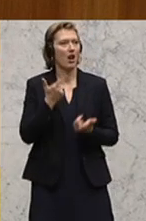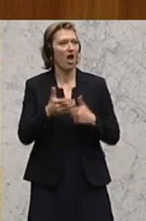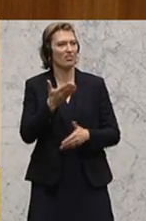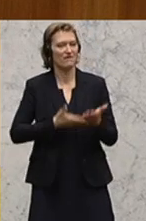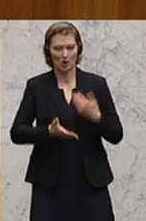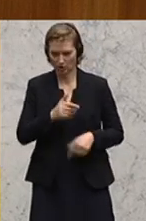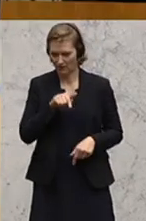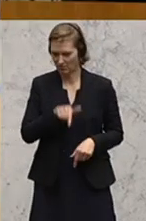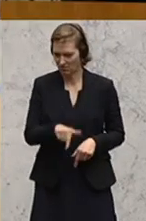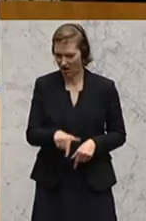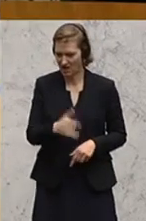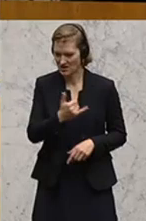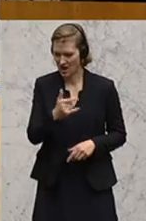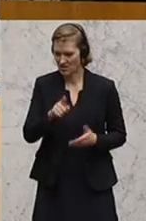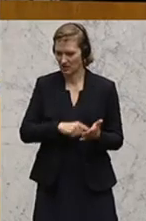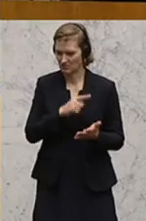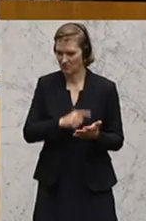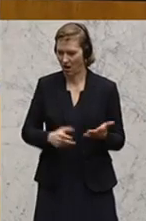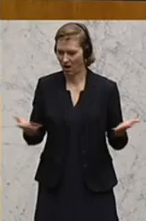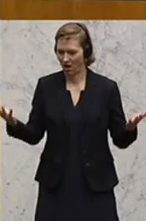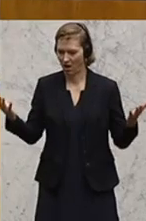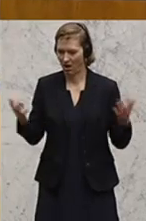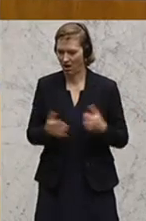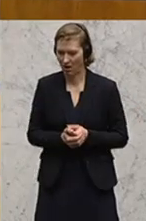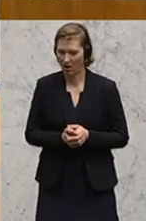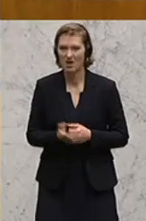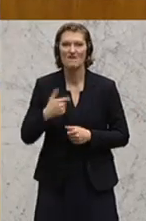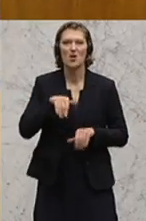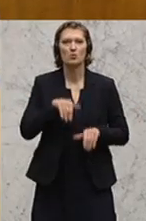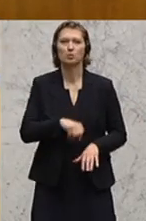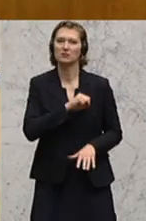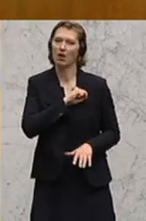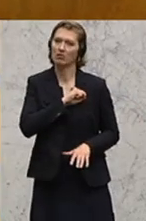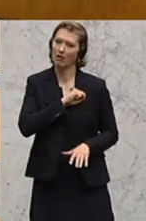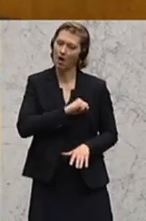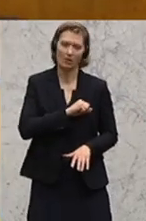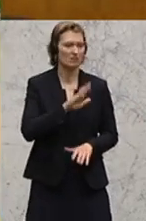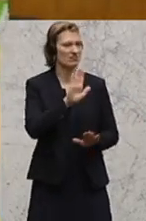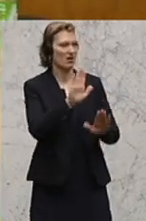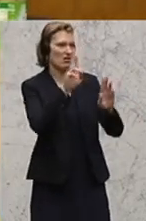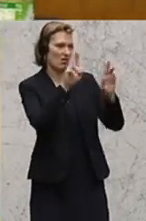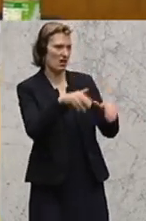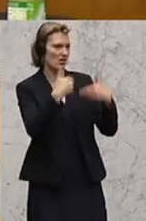Qualitätspolitik jedes Mal. Wir müssen das ertragen. Es ist eben das Recht der Opposition.